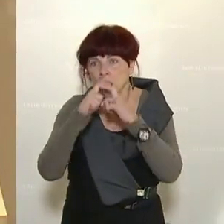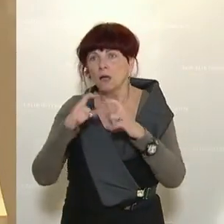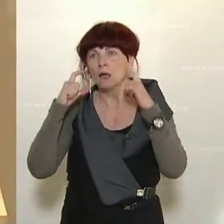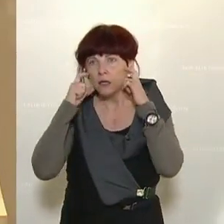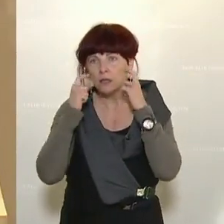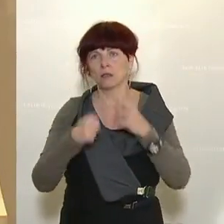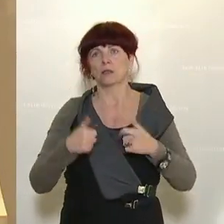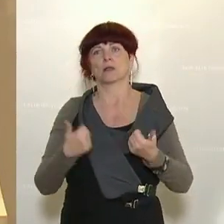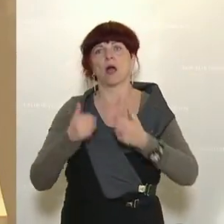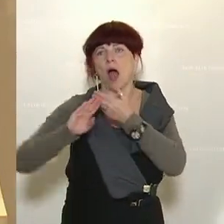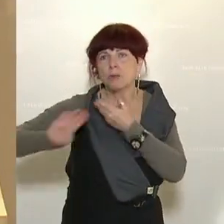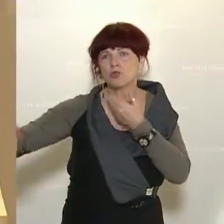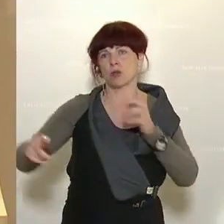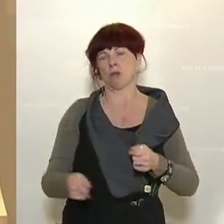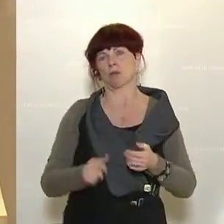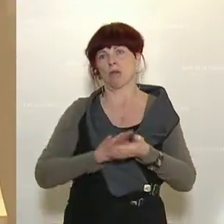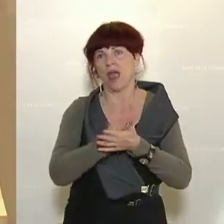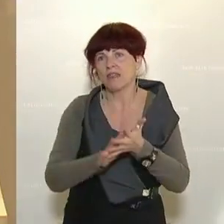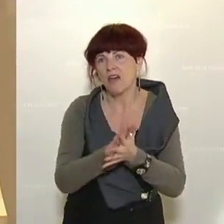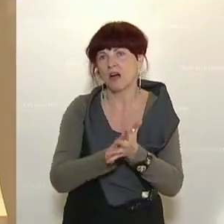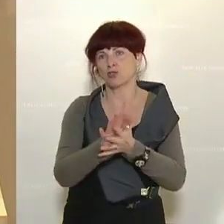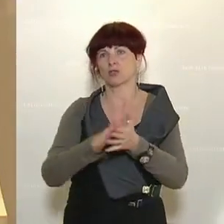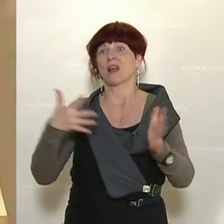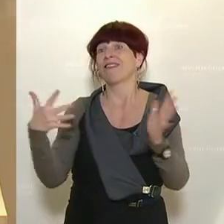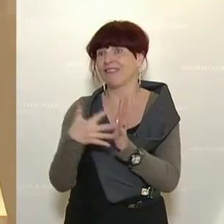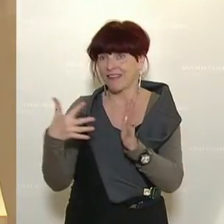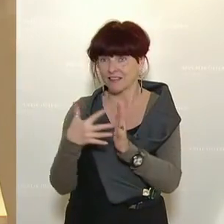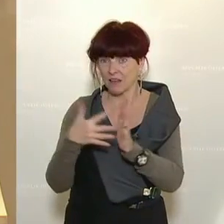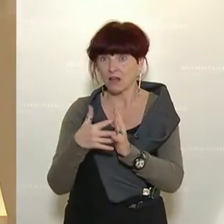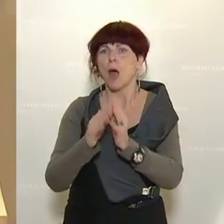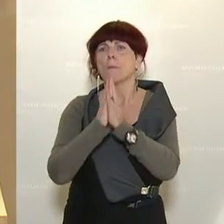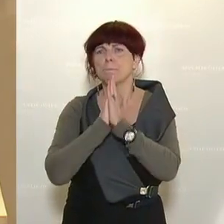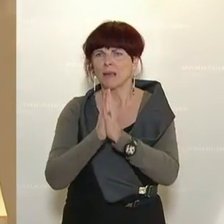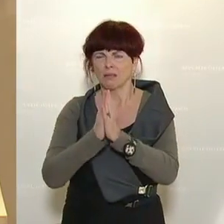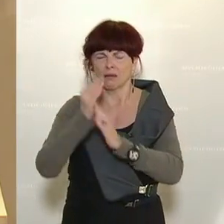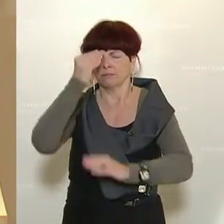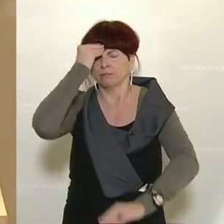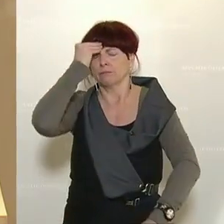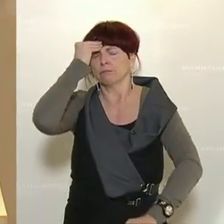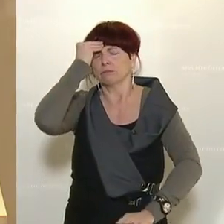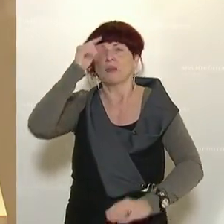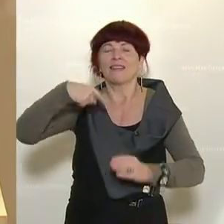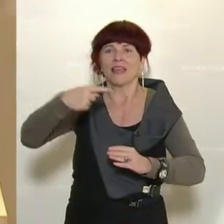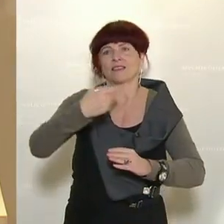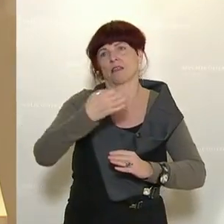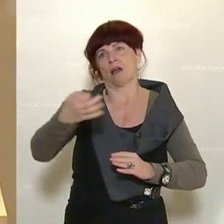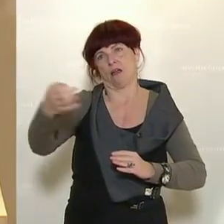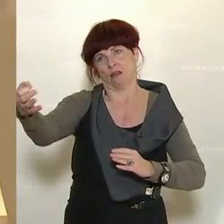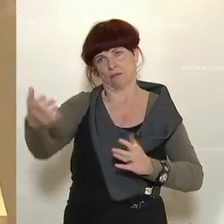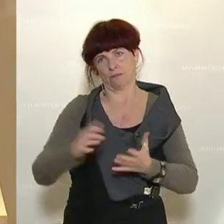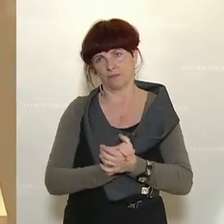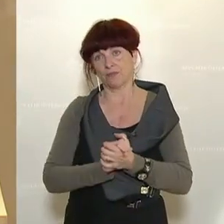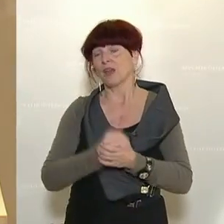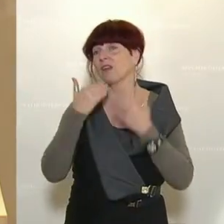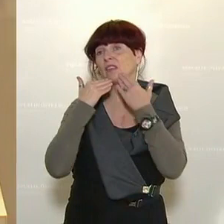wir uns die Hände, lassen wir uns testen, dann bitte ich Sie, behalten Sie das immer im Hinterkopf auch für die nächsten Tage. Ich bedanke